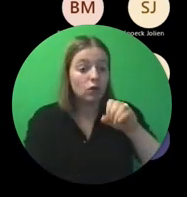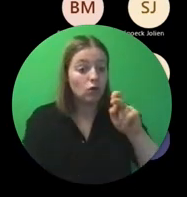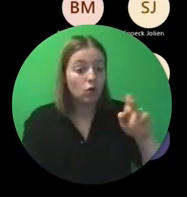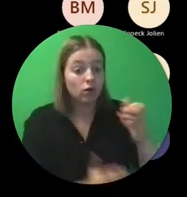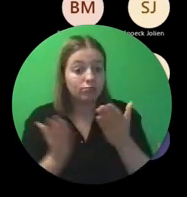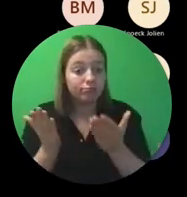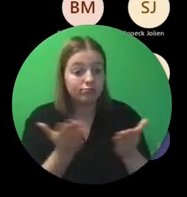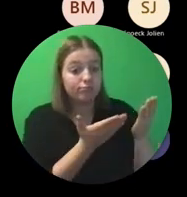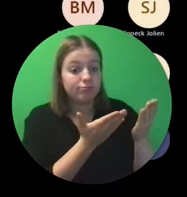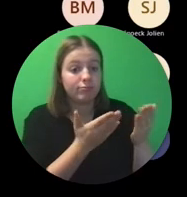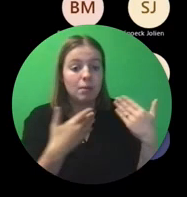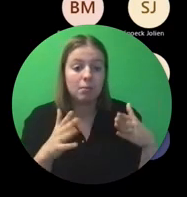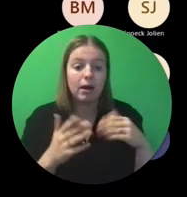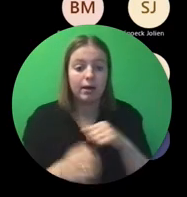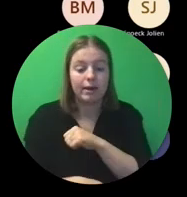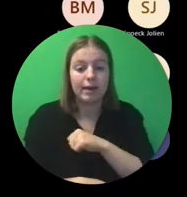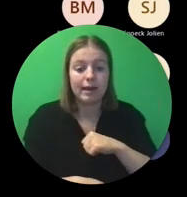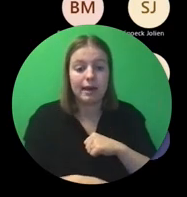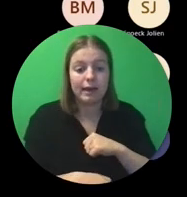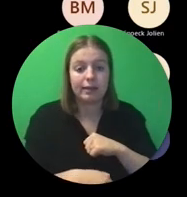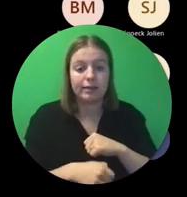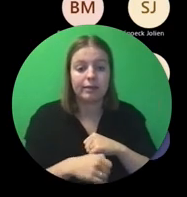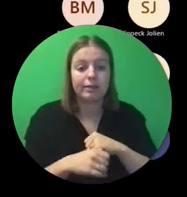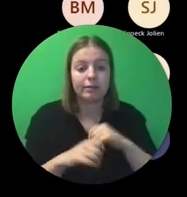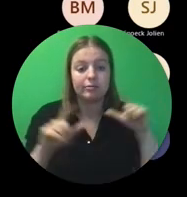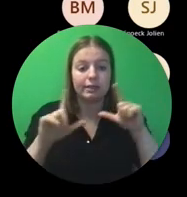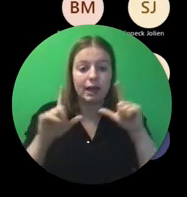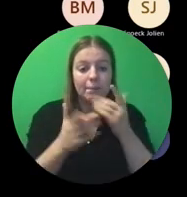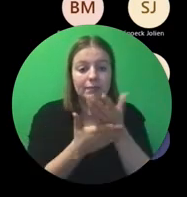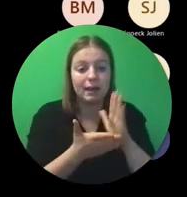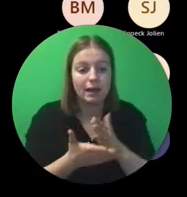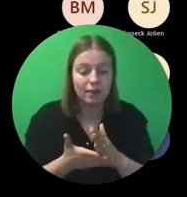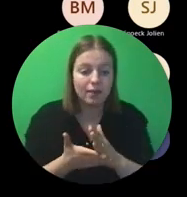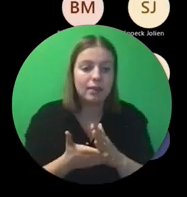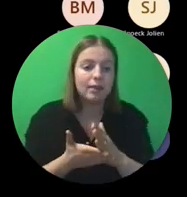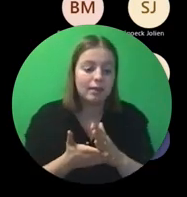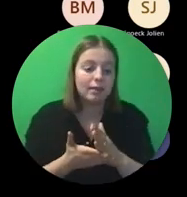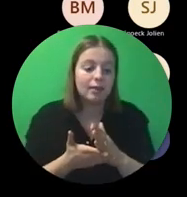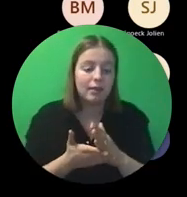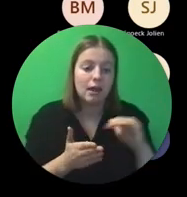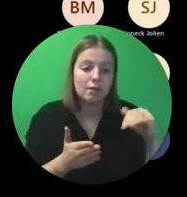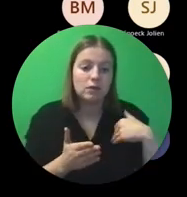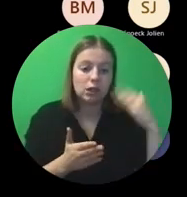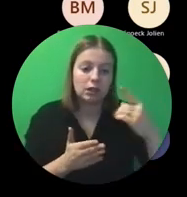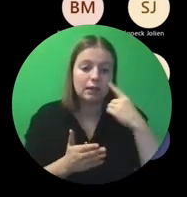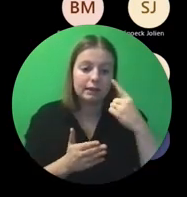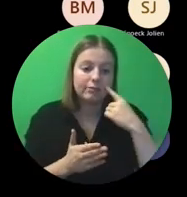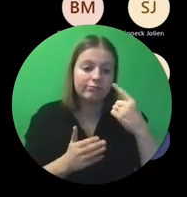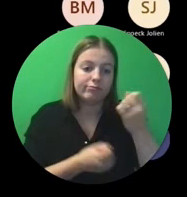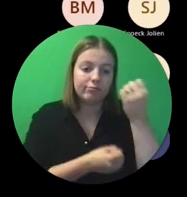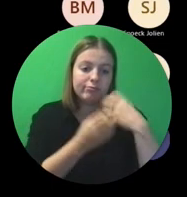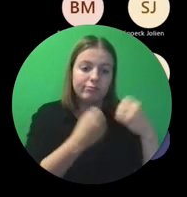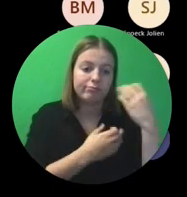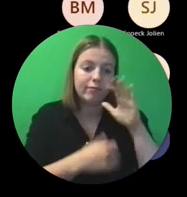aan jou het woord. Je mag de presentatie dan of het scherm gewoon delen en dan verschijnt het jou wel.